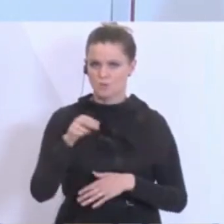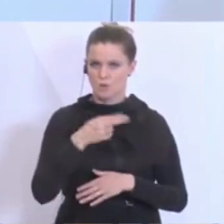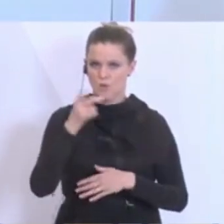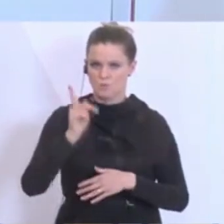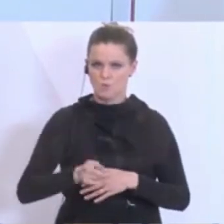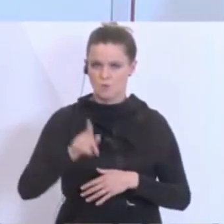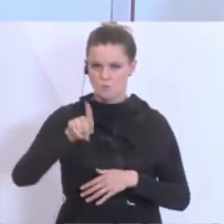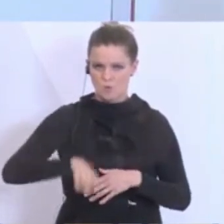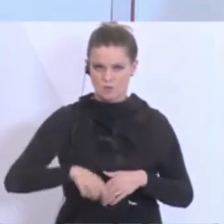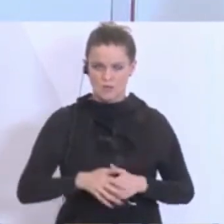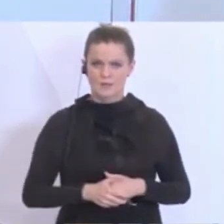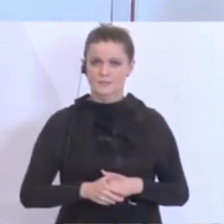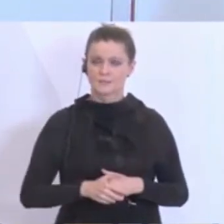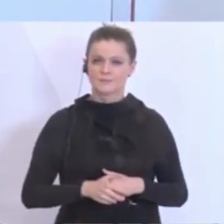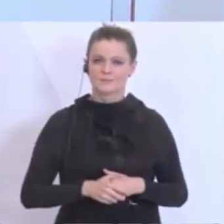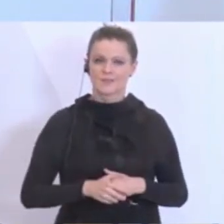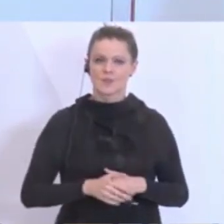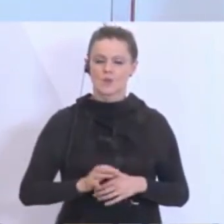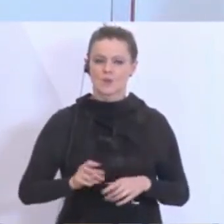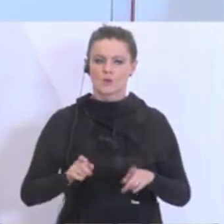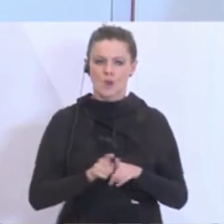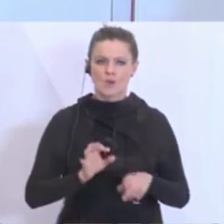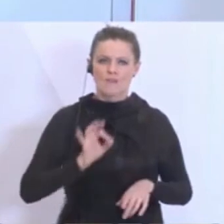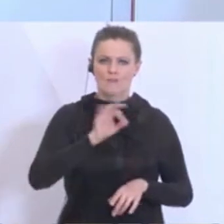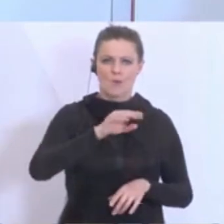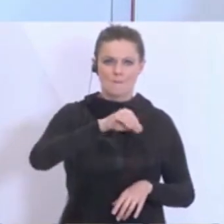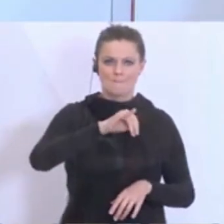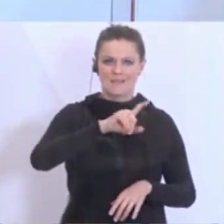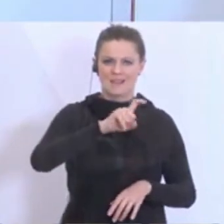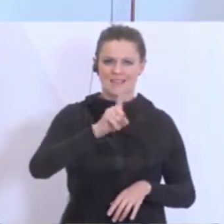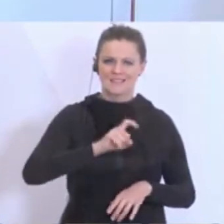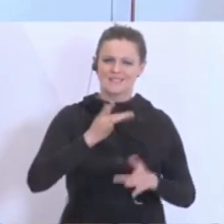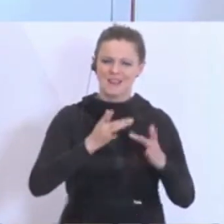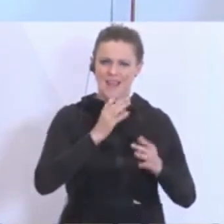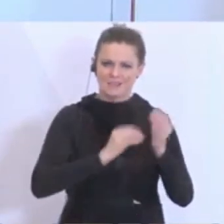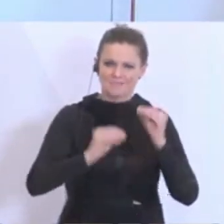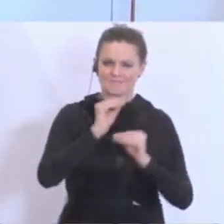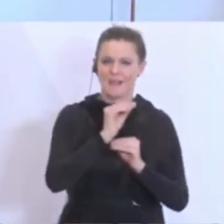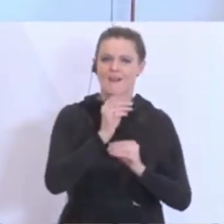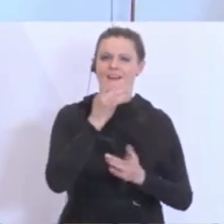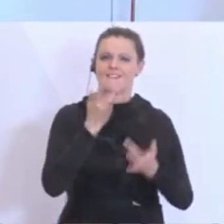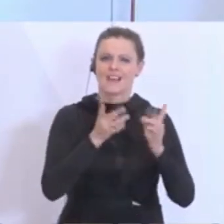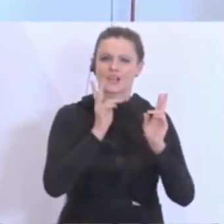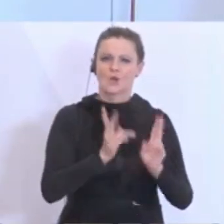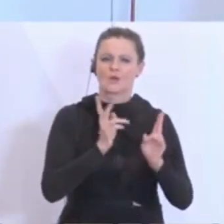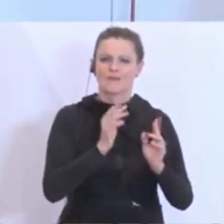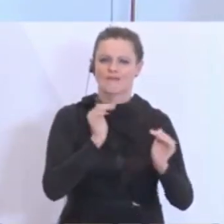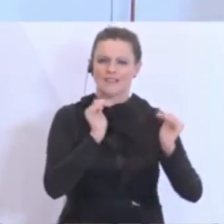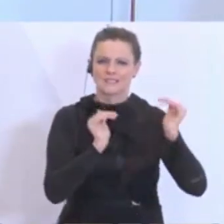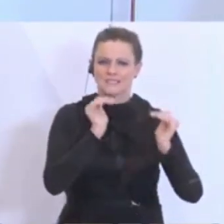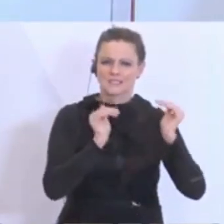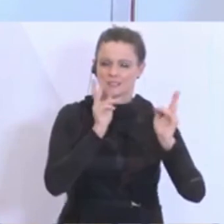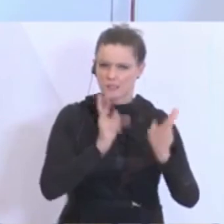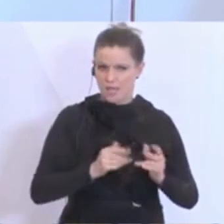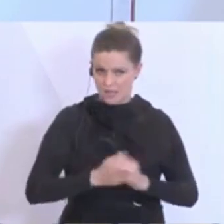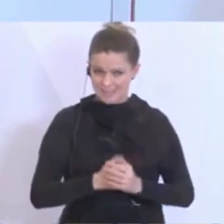Und allenfalls, was hier für den Milizbereich noch dazukommen könnte oder muss, damit man hier eine Harmonisierung auch erreicht,